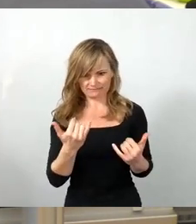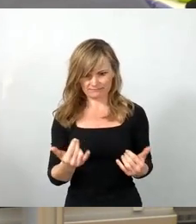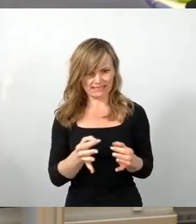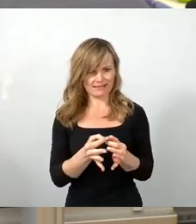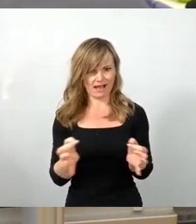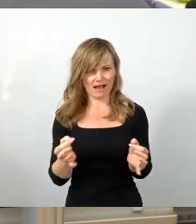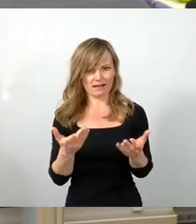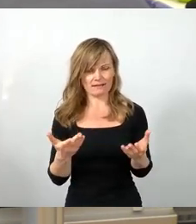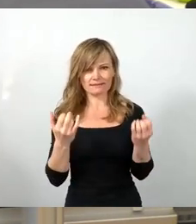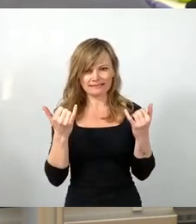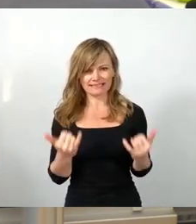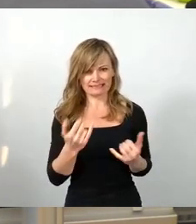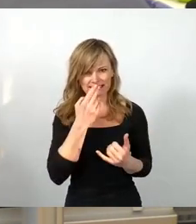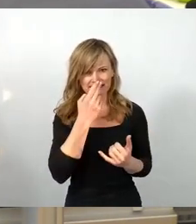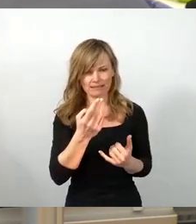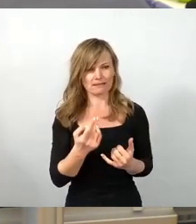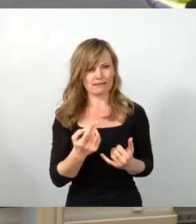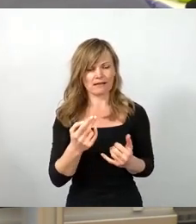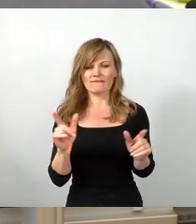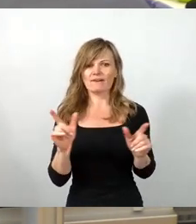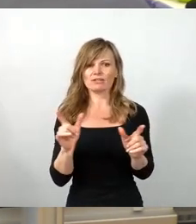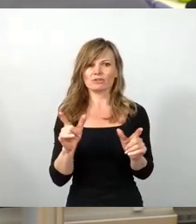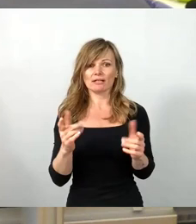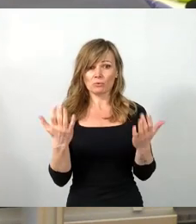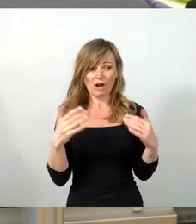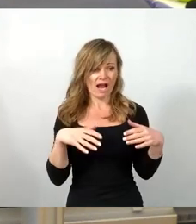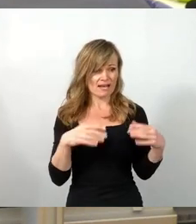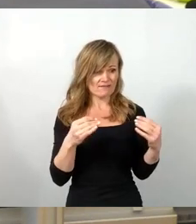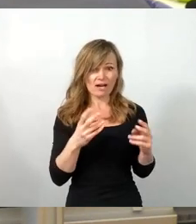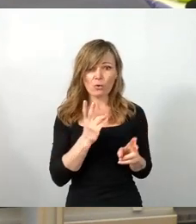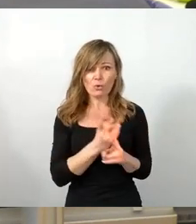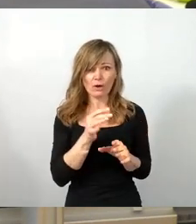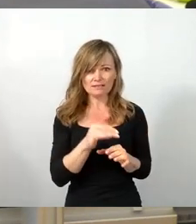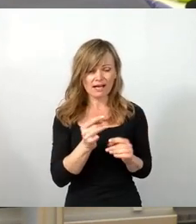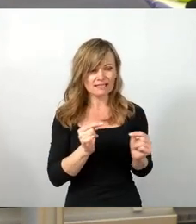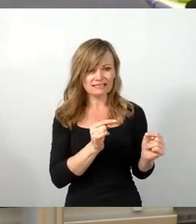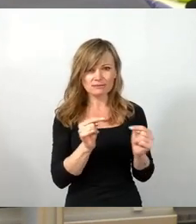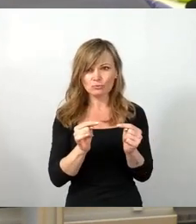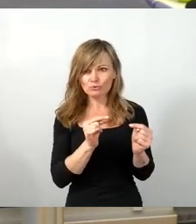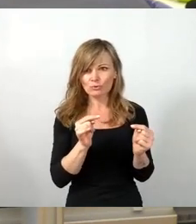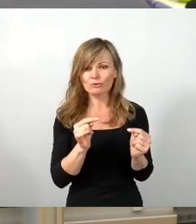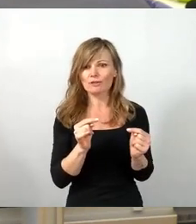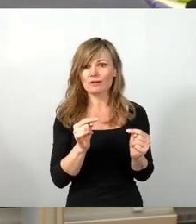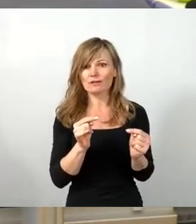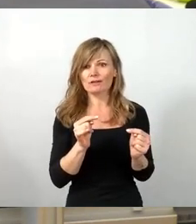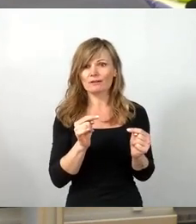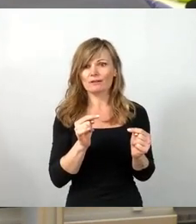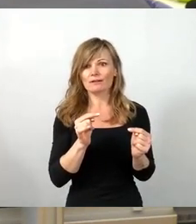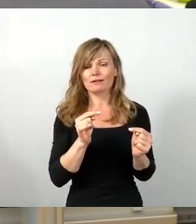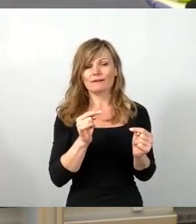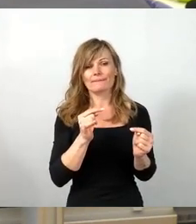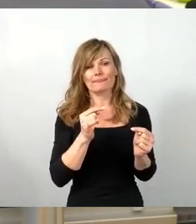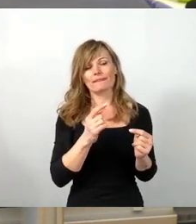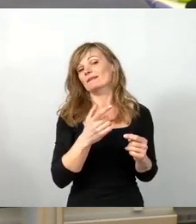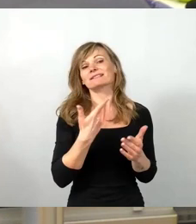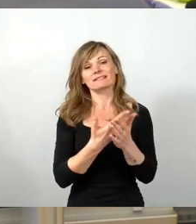noch zu Beginn der Veranstaltung wurde diskutiert, ob man den zwar ablehnten Ausschussbericht allgemeine Verwaltung,